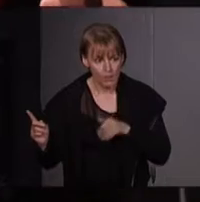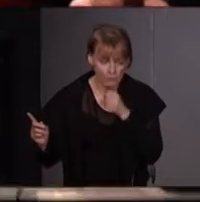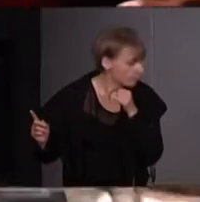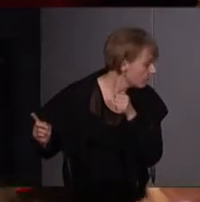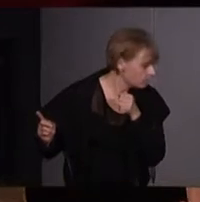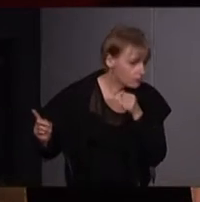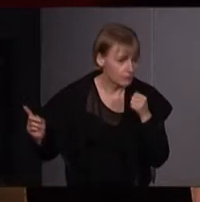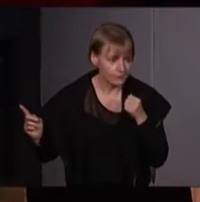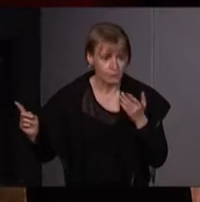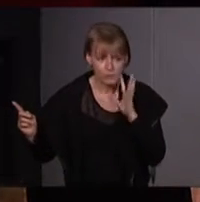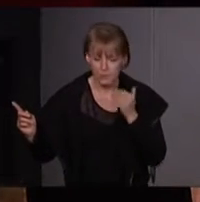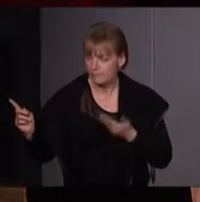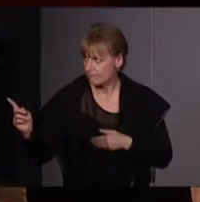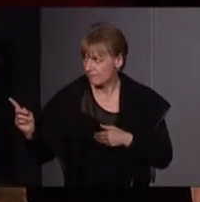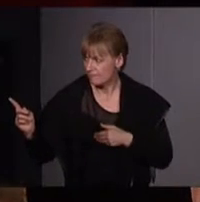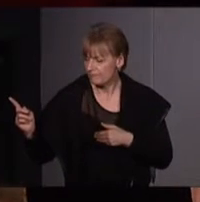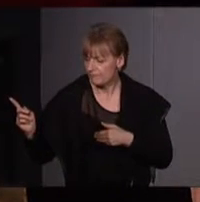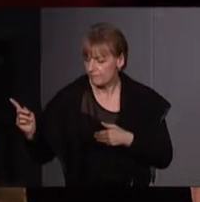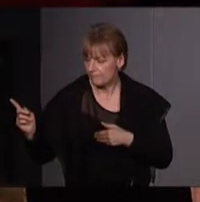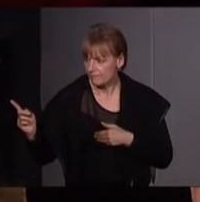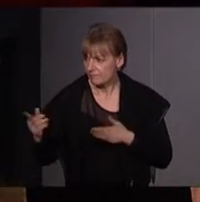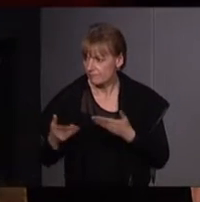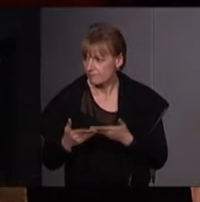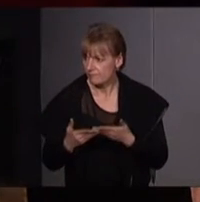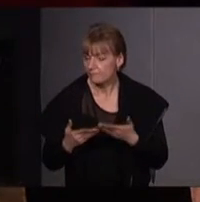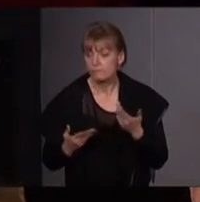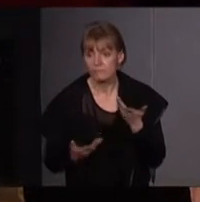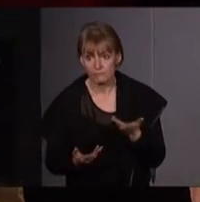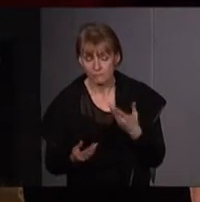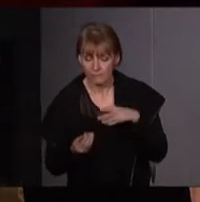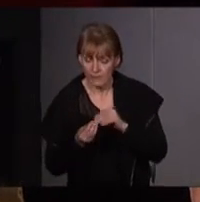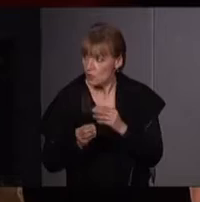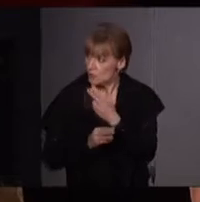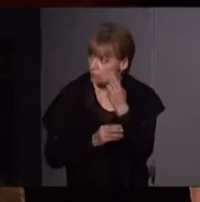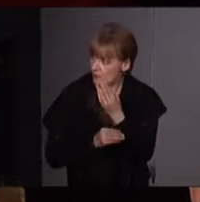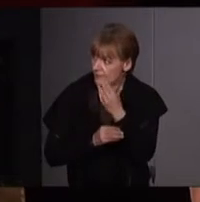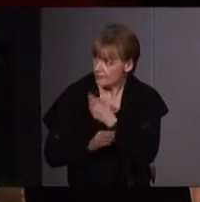à l'édition des Universités libres de Bruxelles.